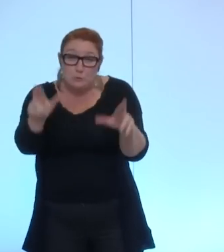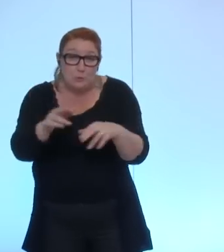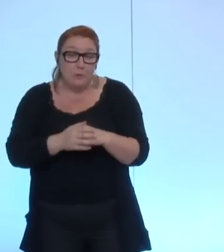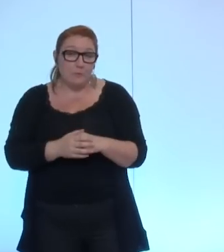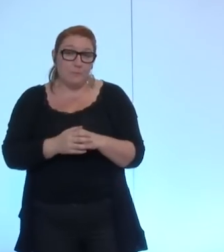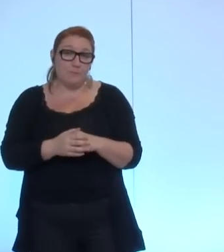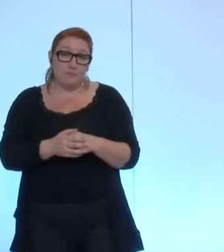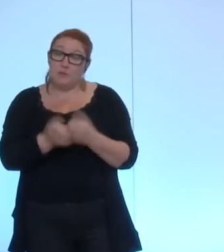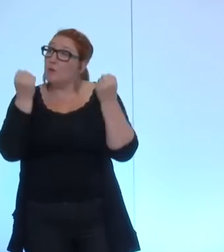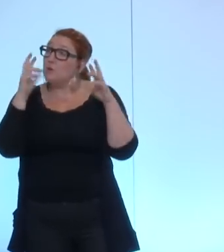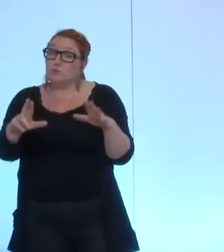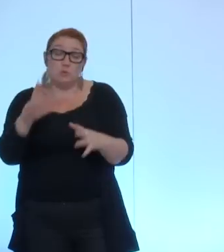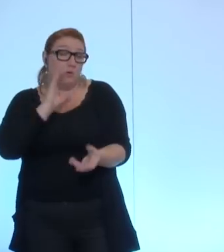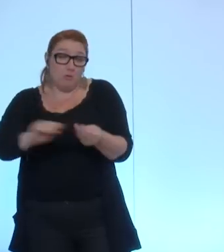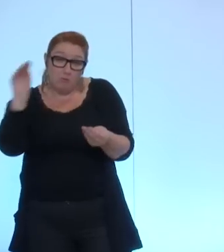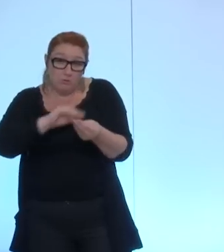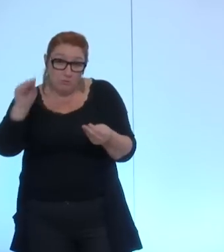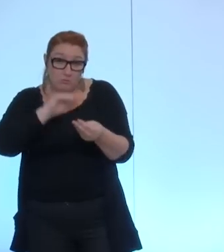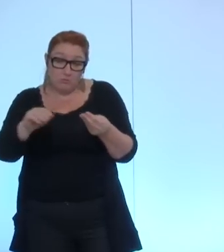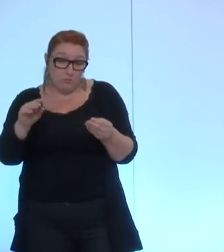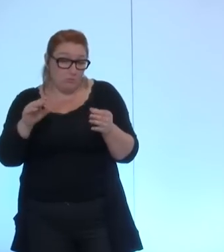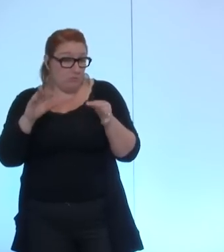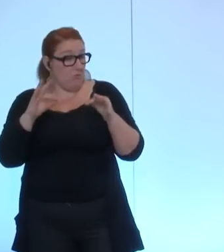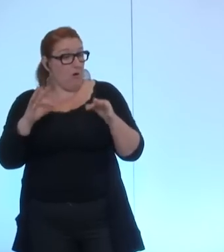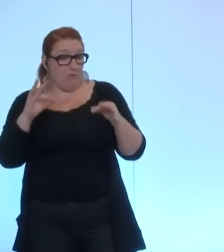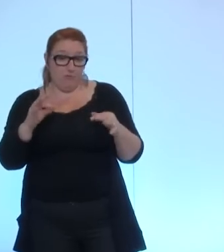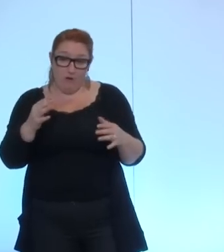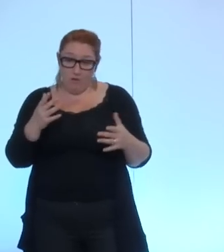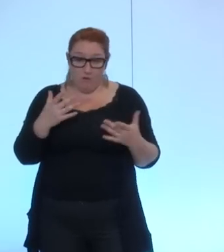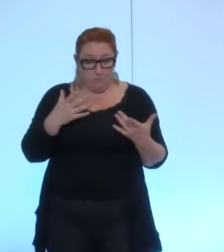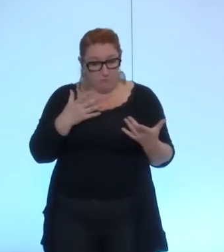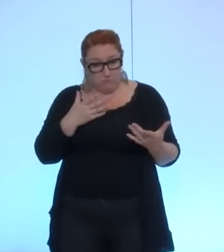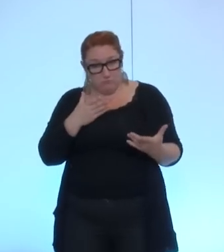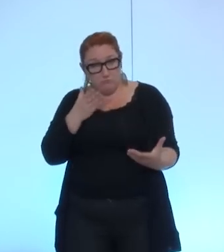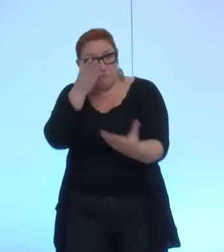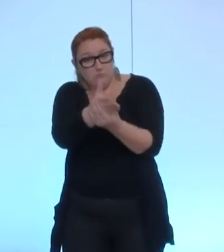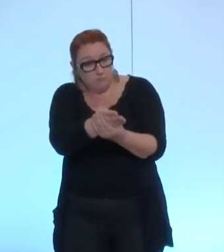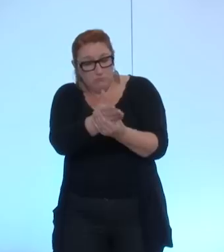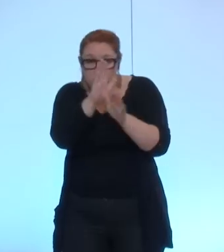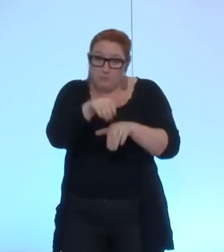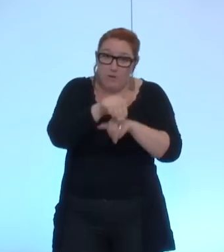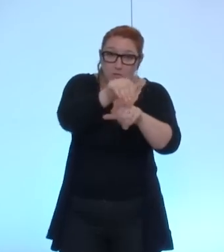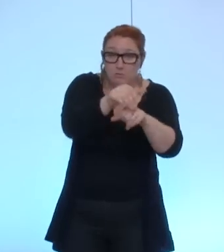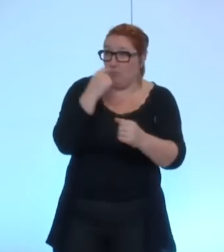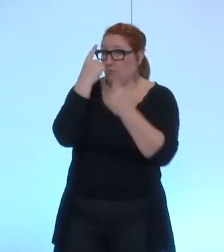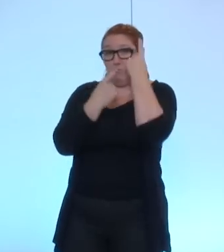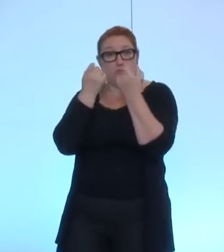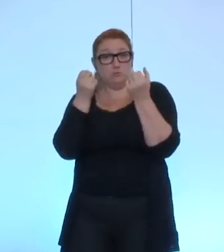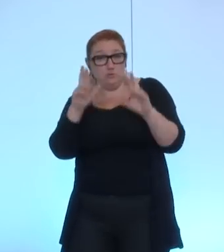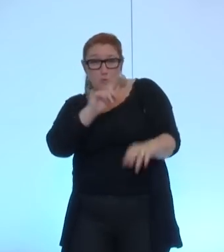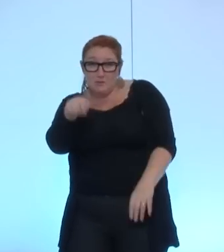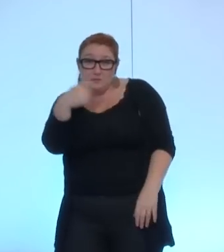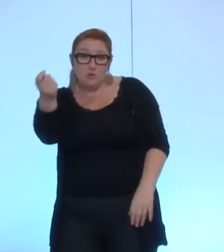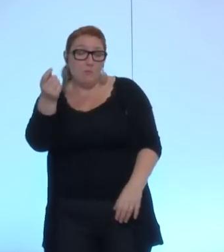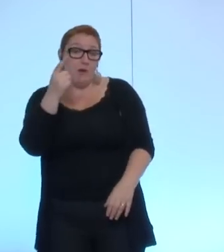seront renvoyées sur notre maintien d'intervention en faisant ce que vous êtes en train d'organiser et c'est normal c'est à dire le